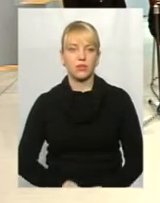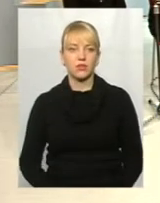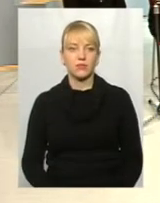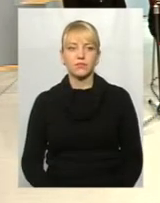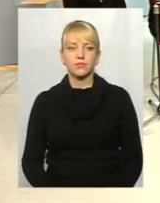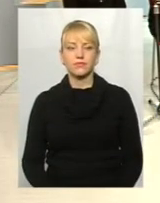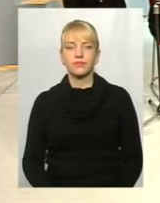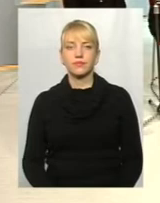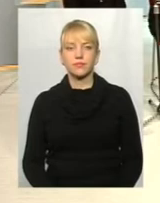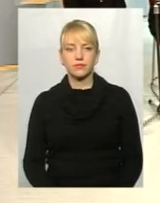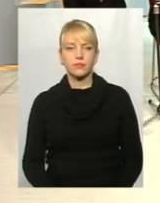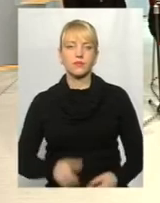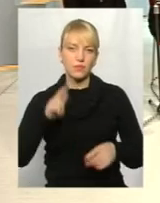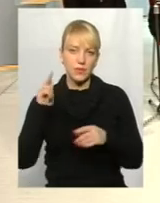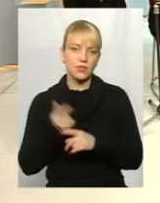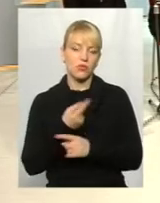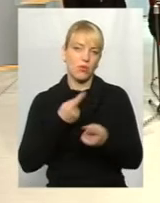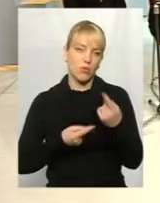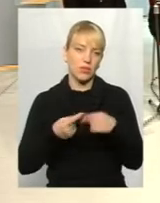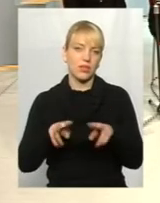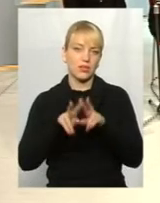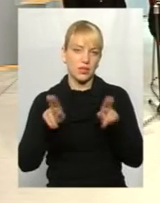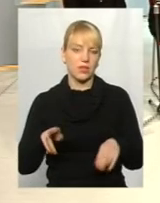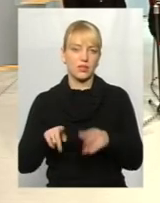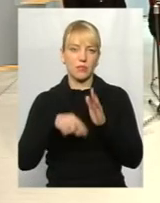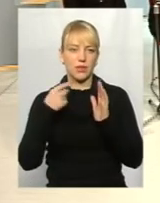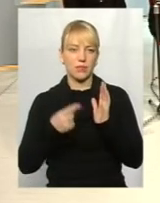Знову повертаємося до тих самих запитань. Ласка.